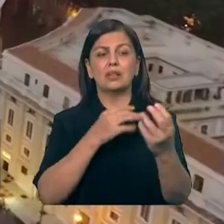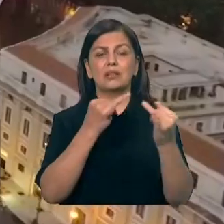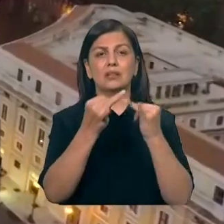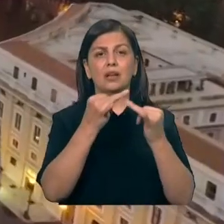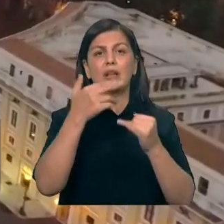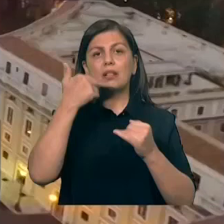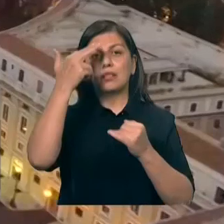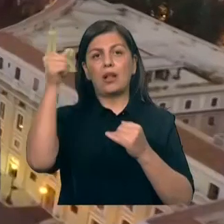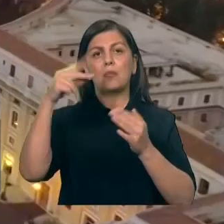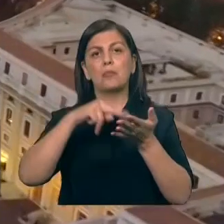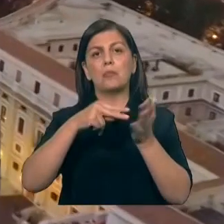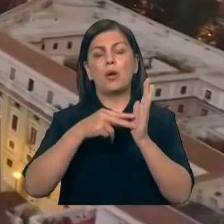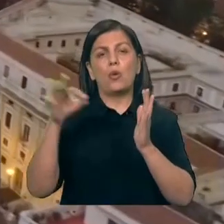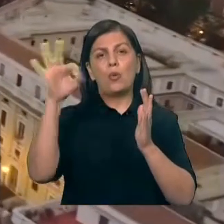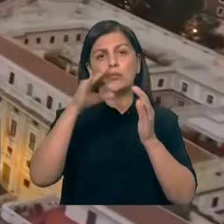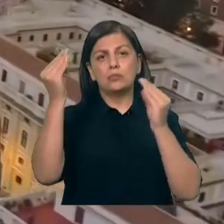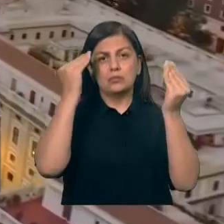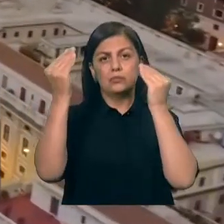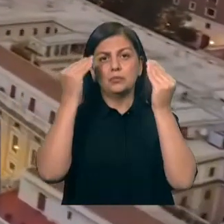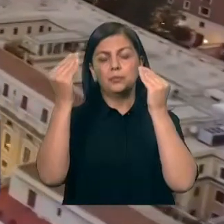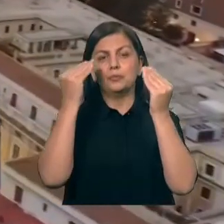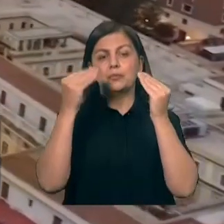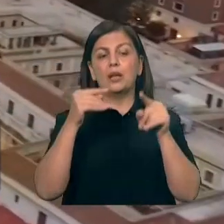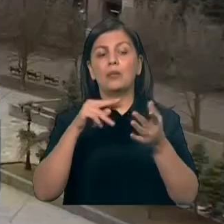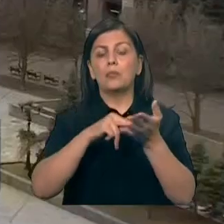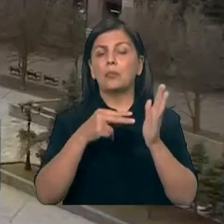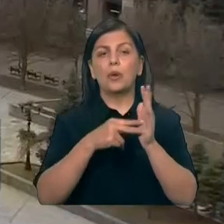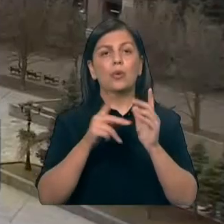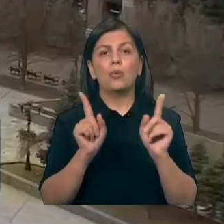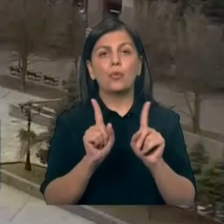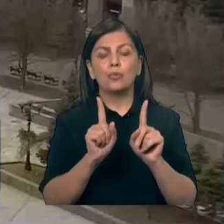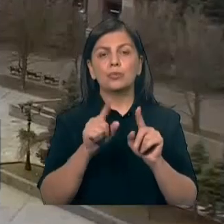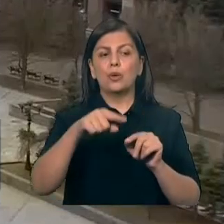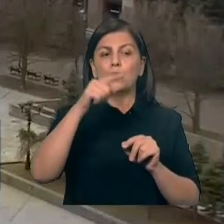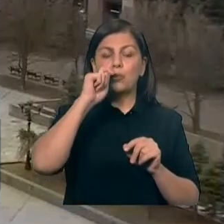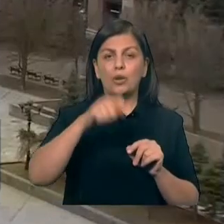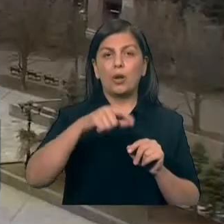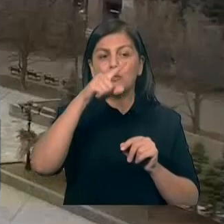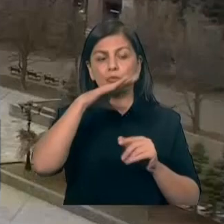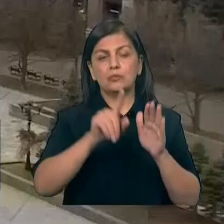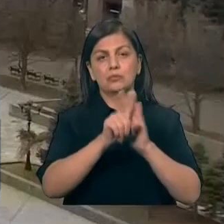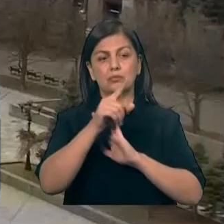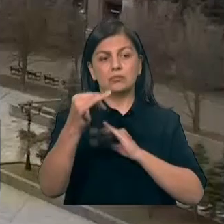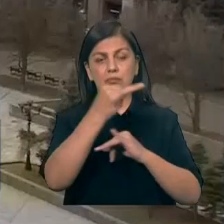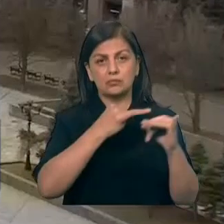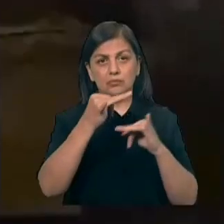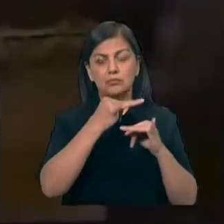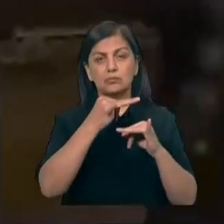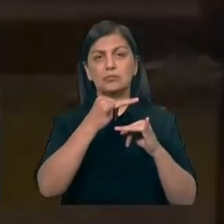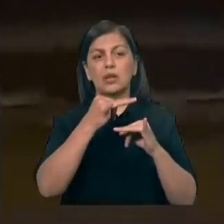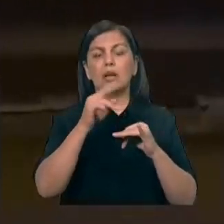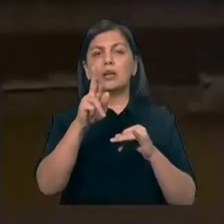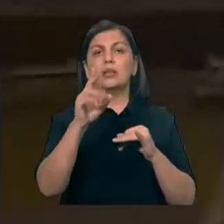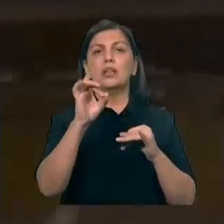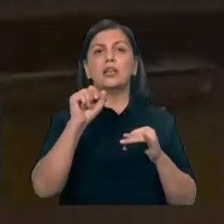olan İtaliyanın planı etrafında danışıqlar aparırlar. Bu plana əsasən Ukrayna Rusiya ilə danışıqlara başlayır və yekun olaraq Kırımla